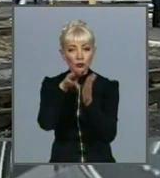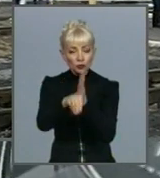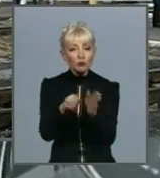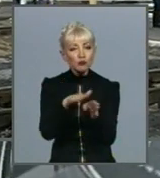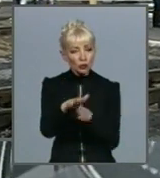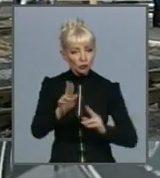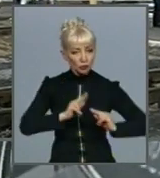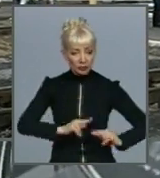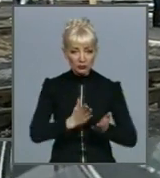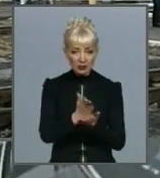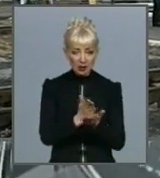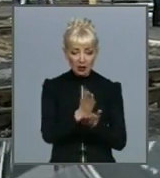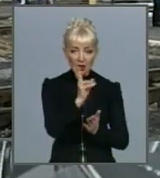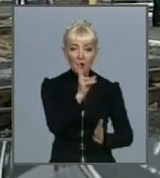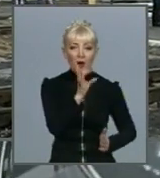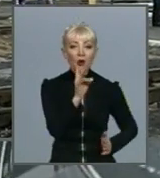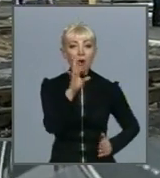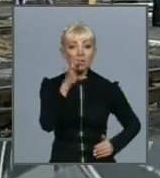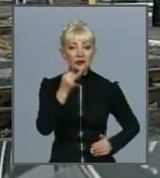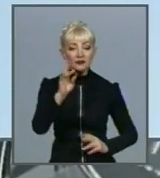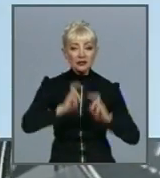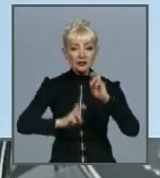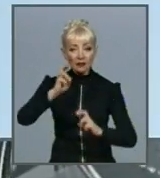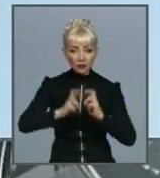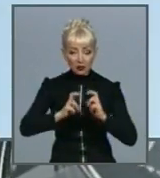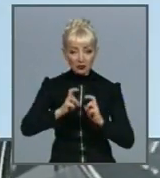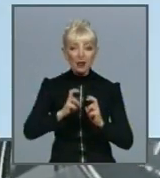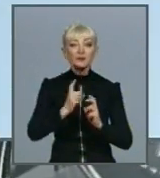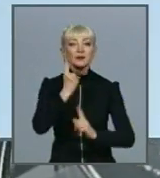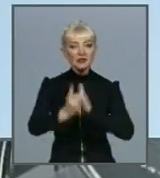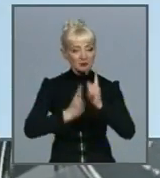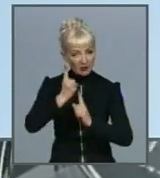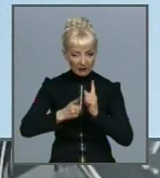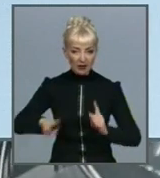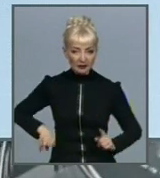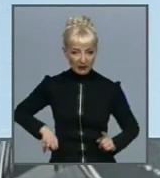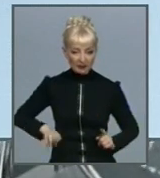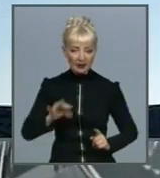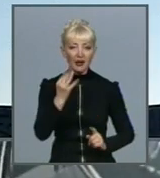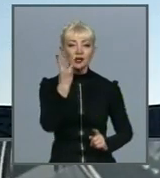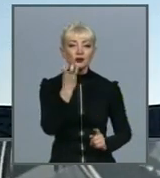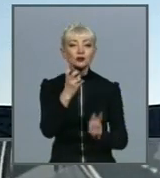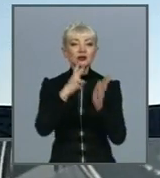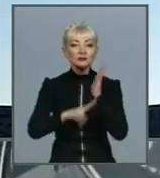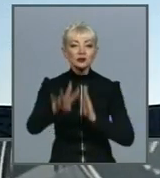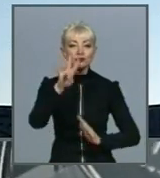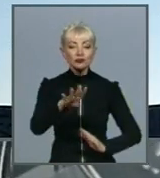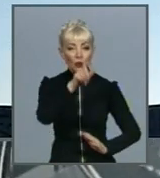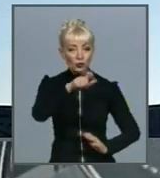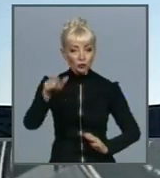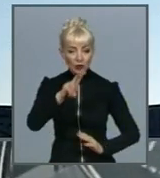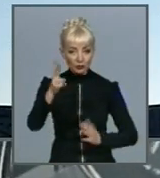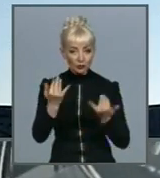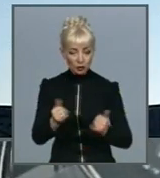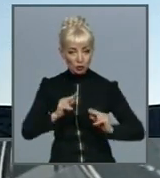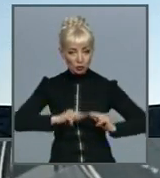У коксового заводу чергова зміна керівництва. Та у 374 людей, які зараз працюють на підприємстві,